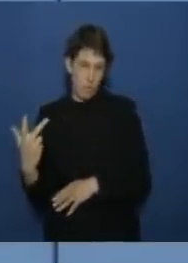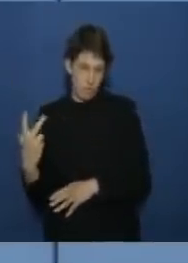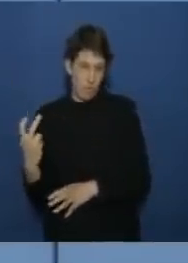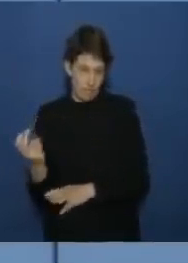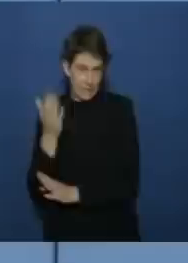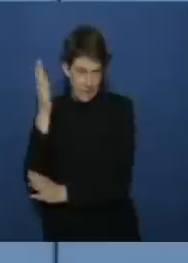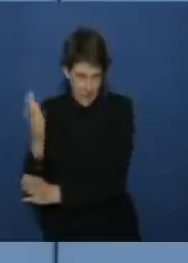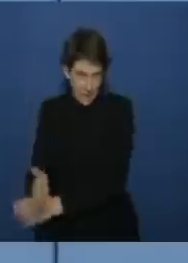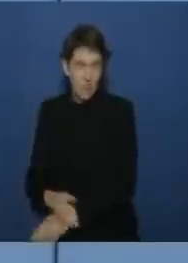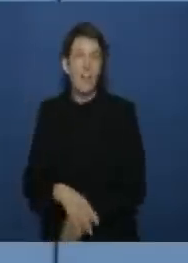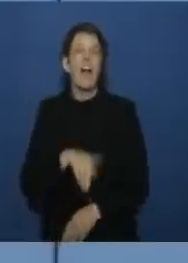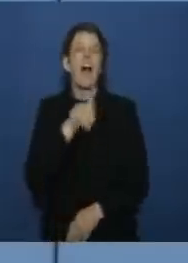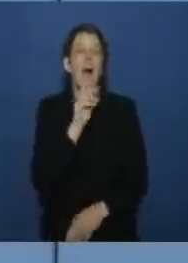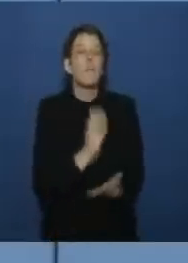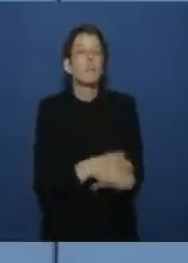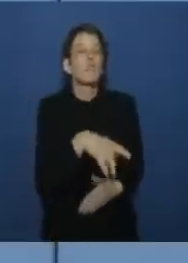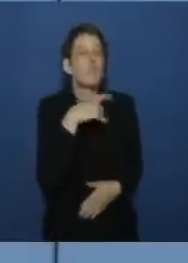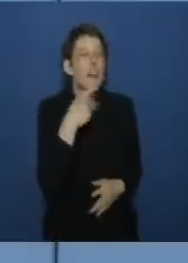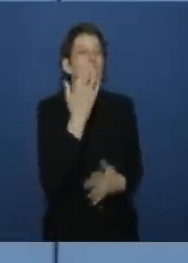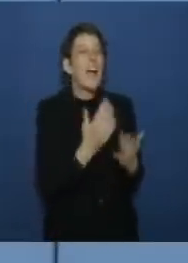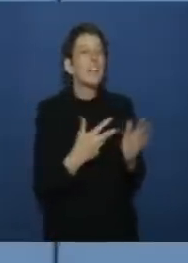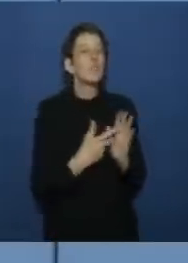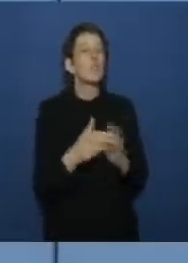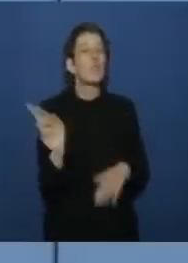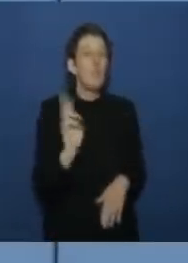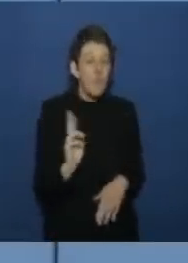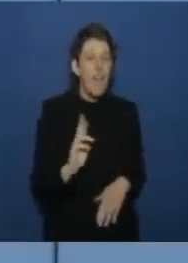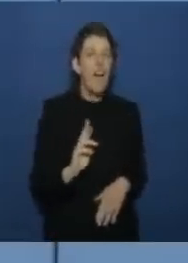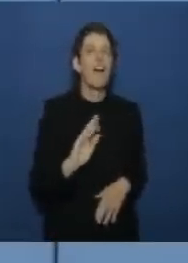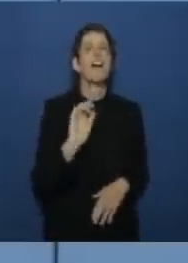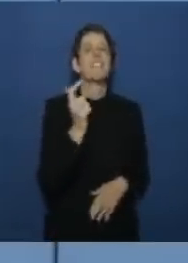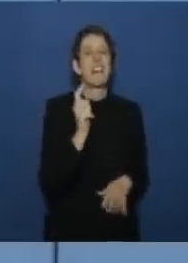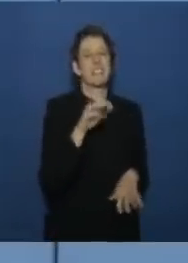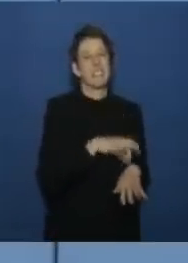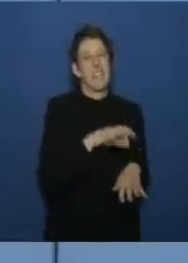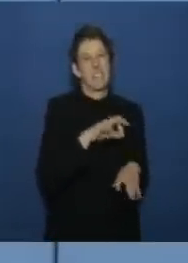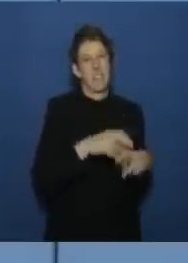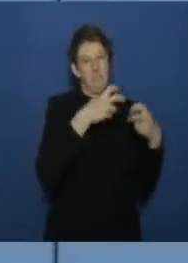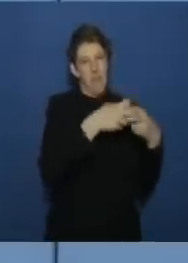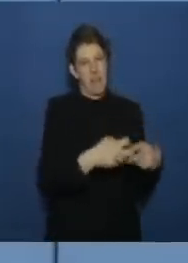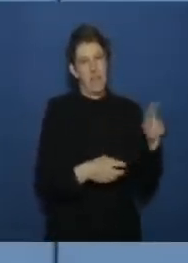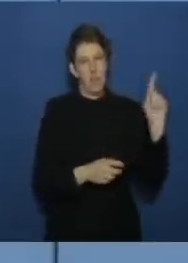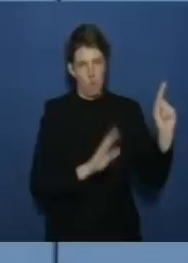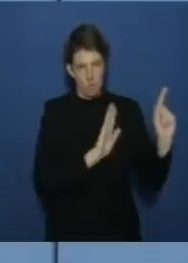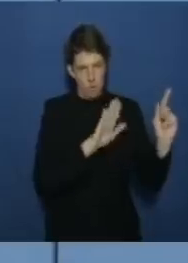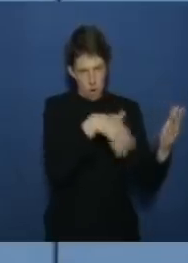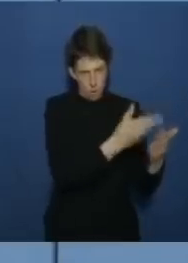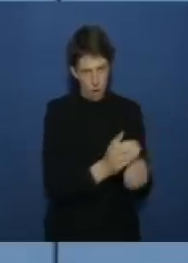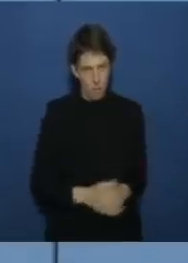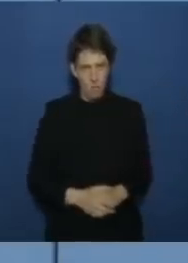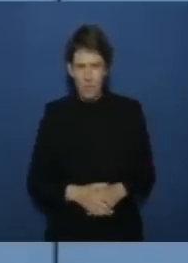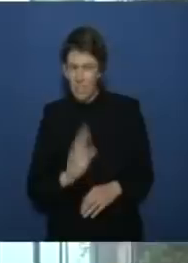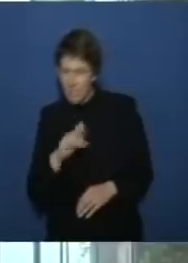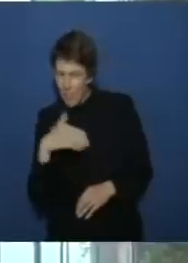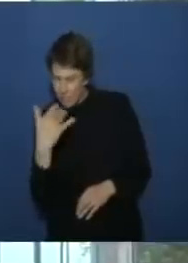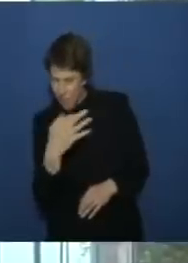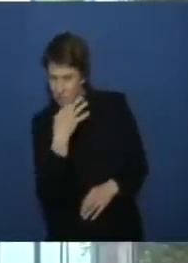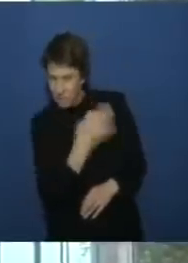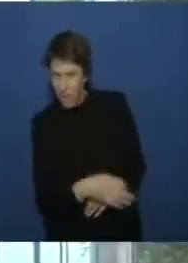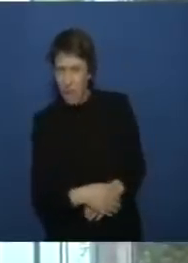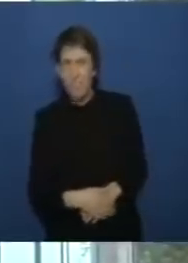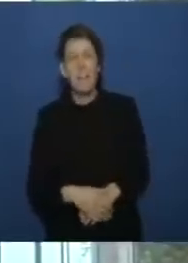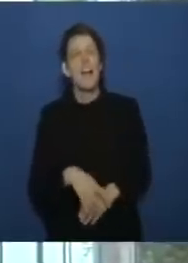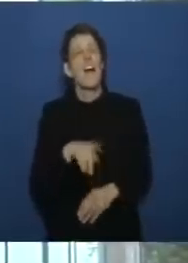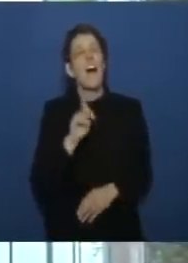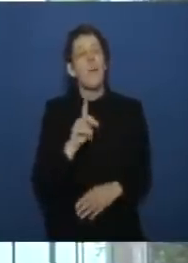rechnungsprüfung selbst die obliegt den kassenärztlichen vereinigungen nachfrage wenn ich darf sichert